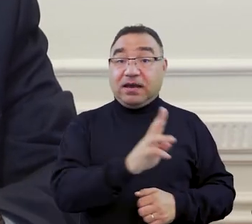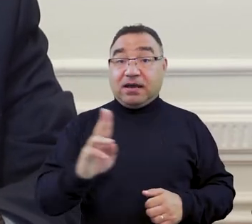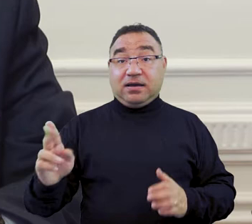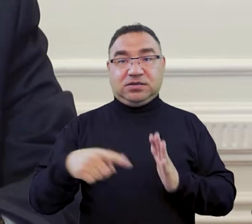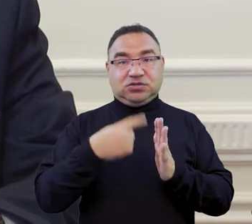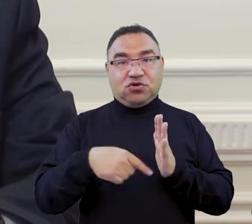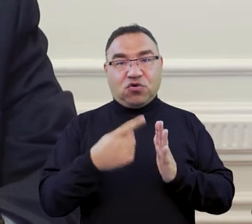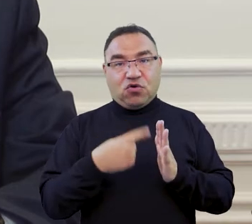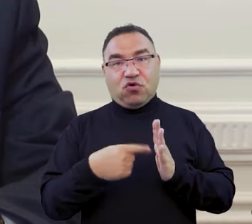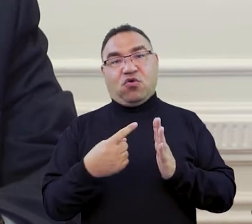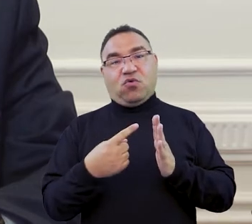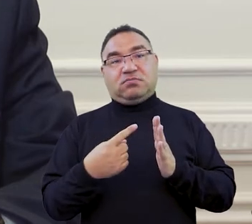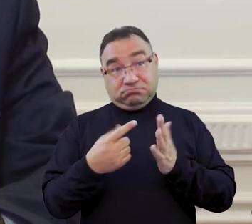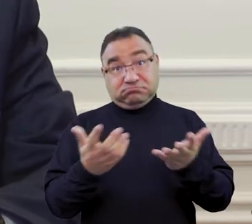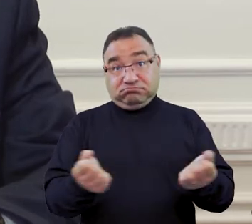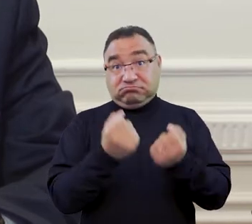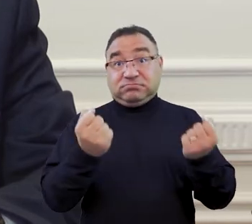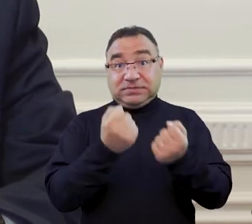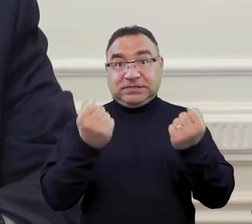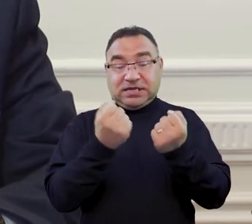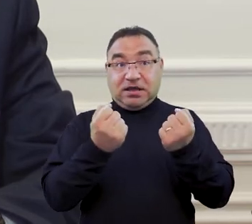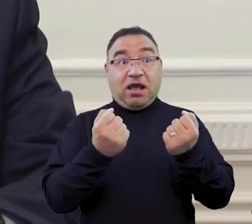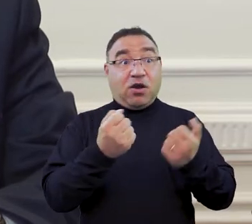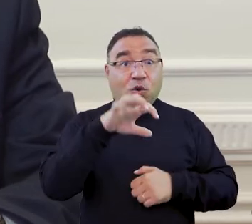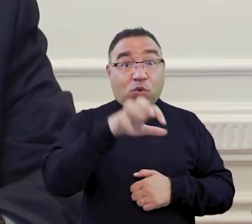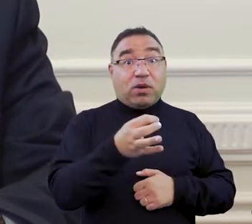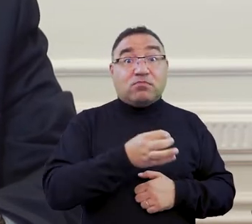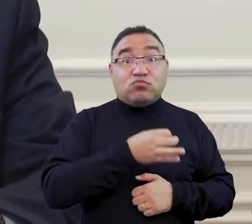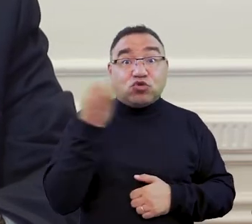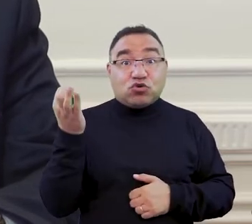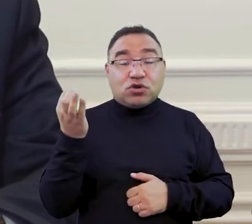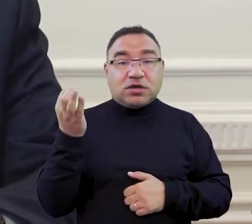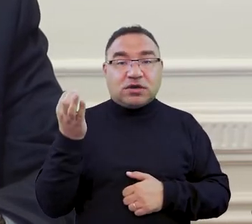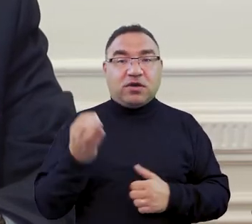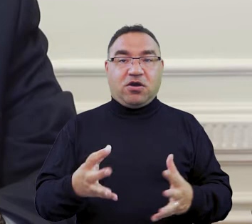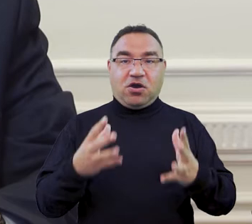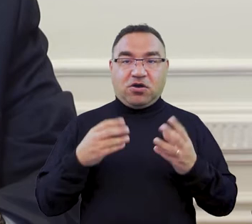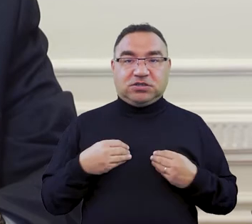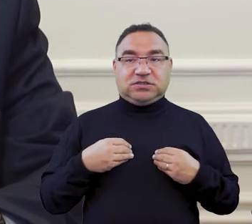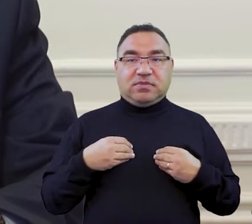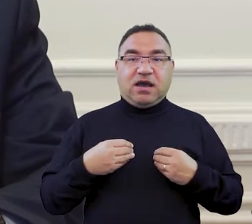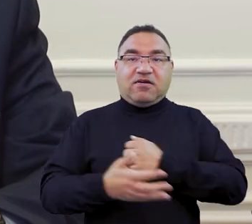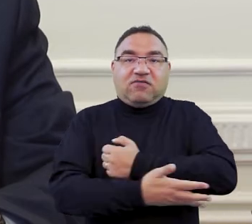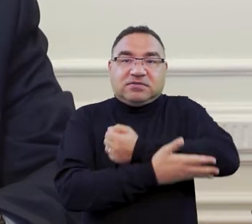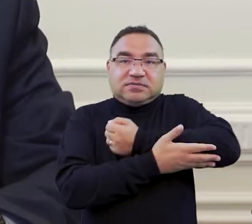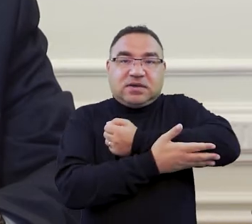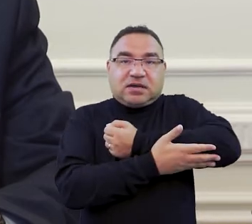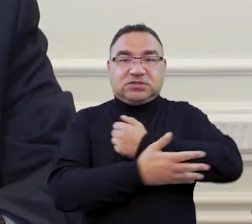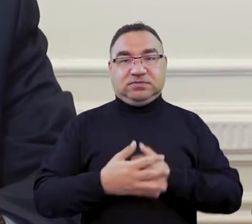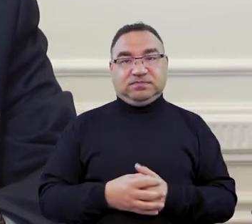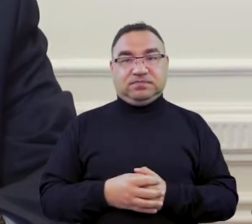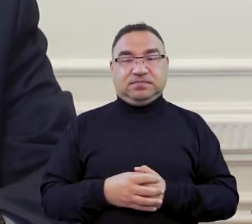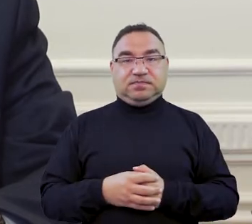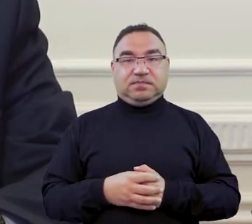Każde koło, żeby te starania mogło podjąć, a ci najlepsi uzyskają takie bardzo konkretne wsparcie, a